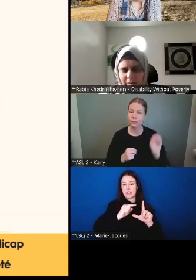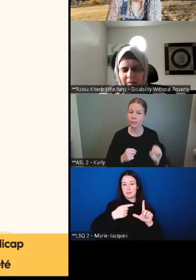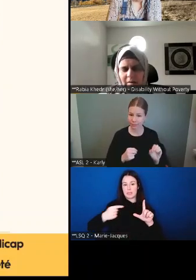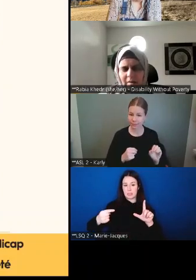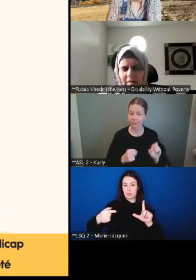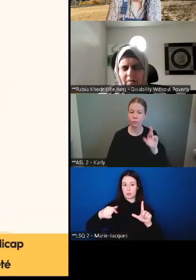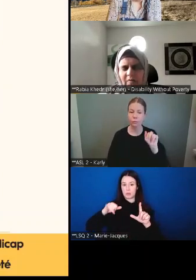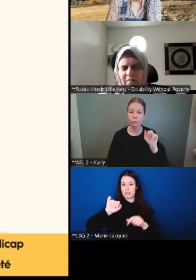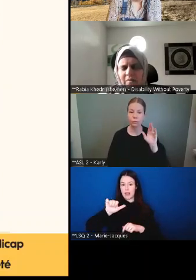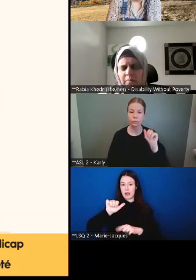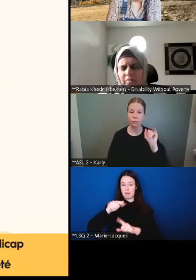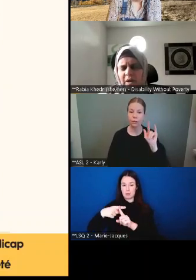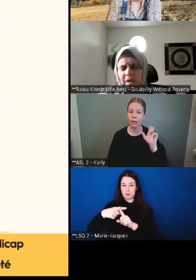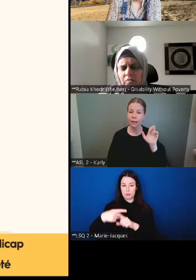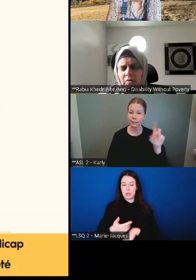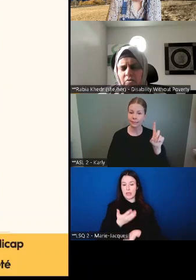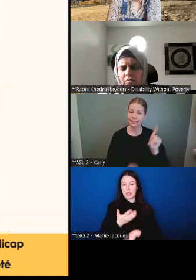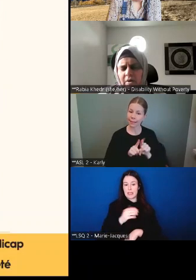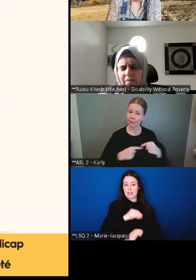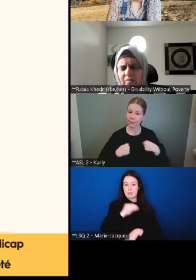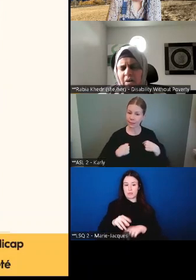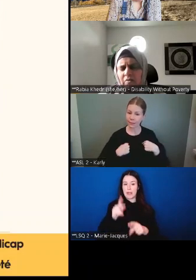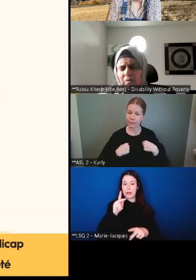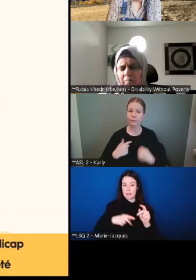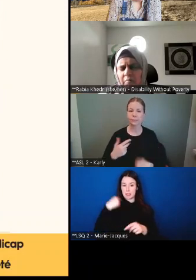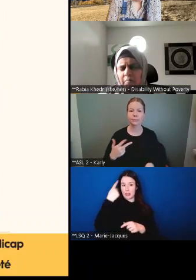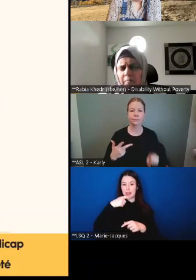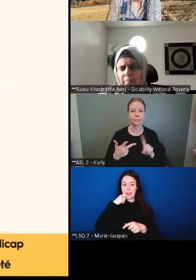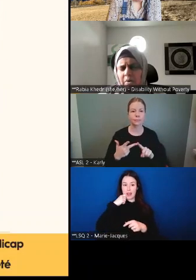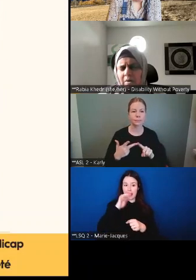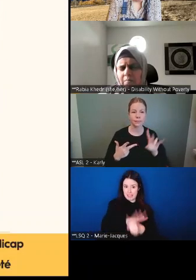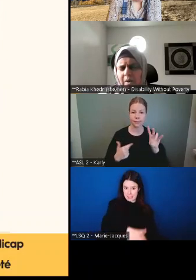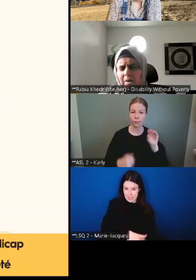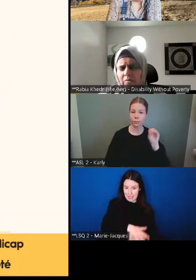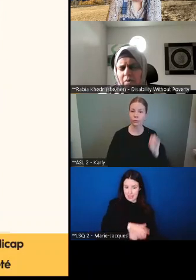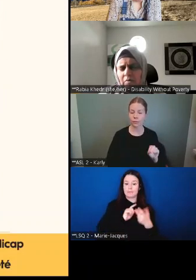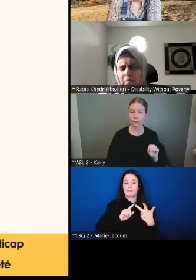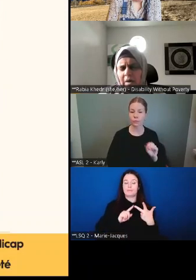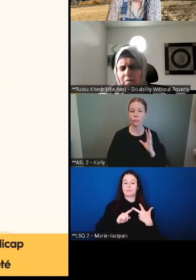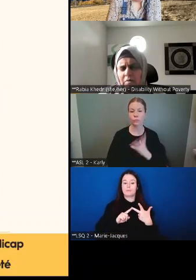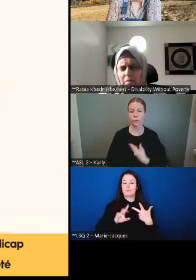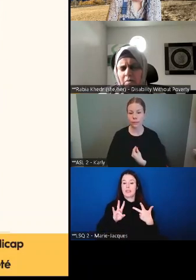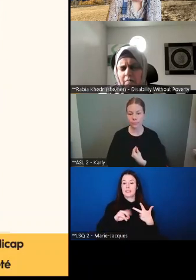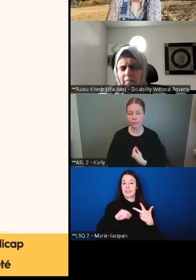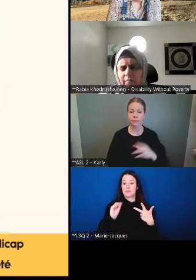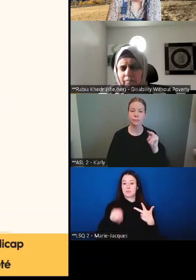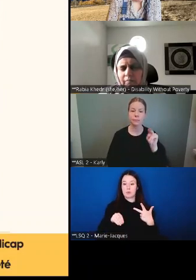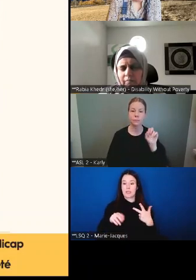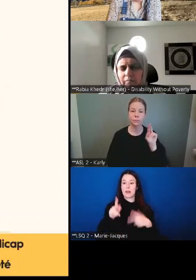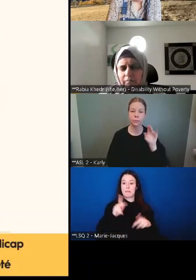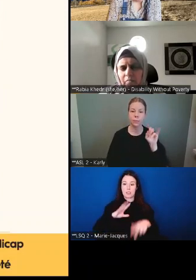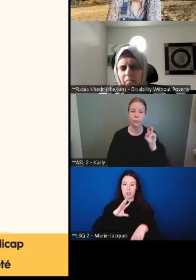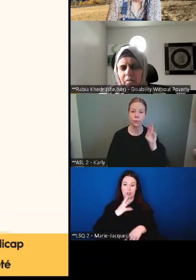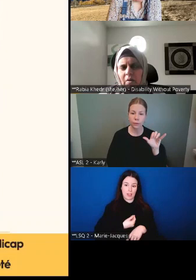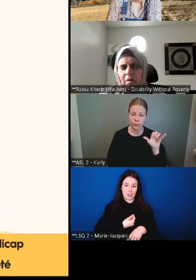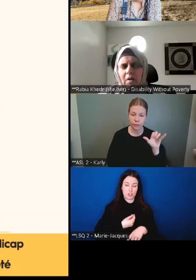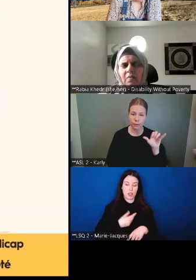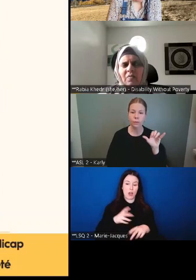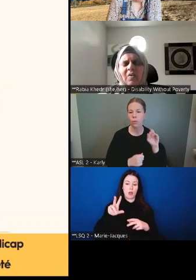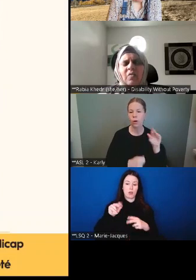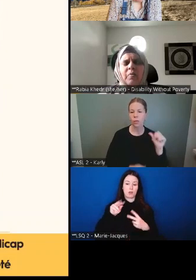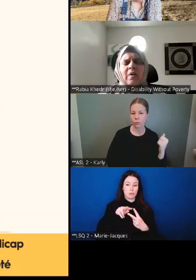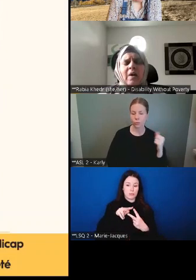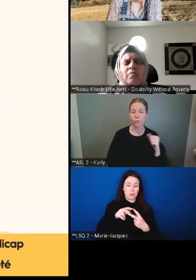des personnes racisées, comme moi. 7 % étaient des personnes transgenres, non-binaires ou